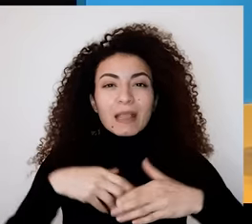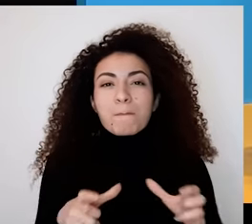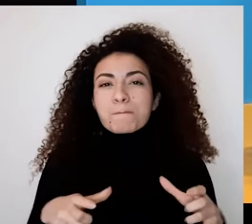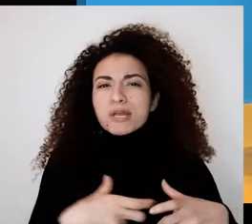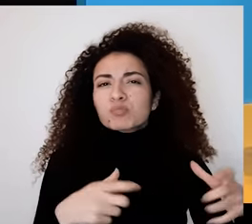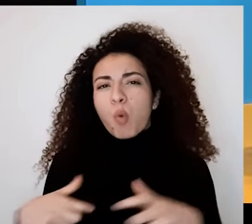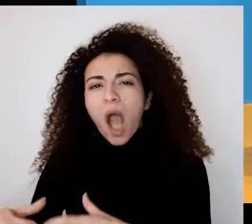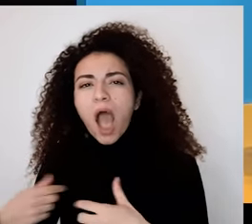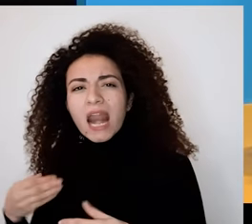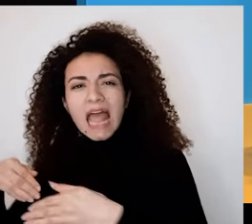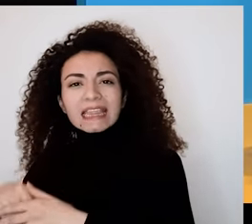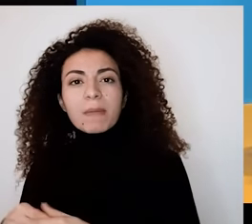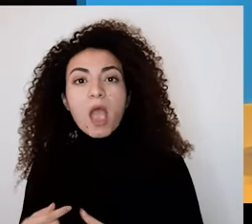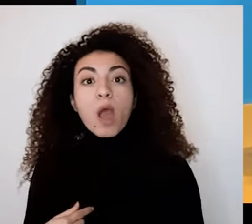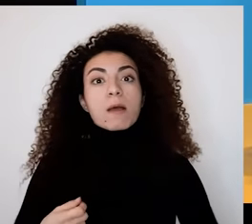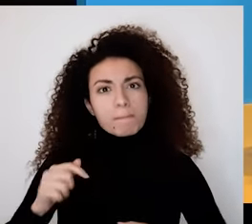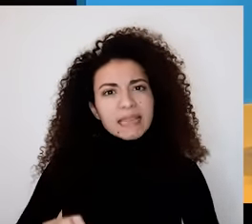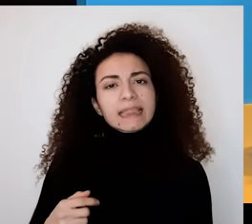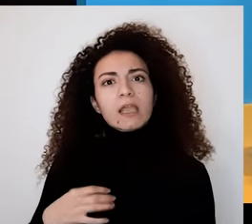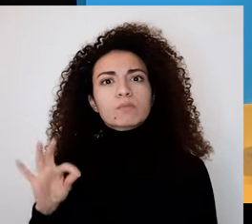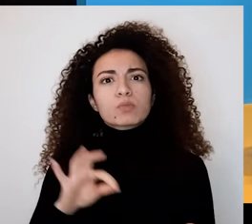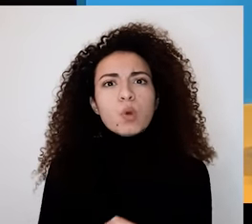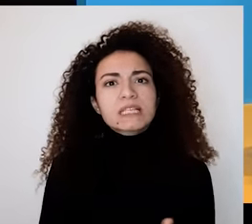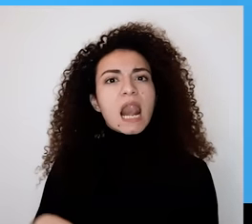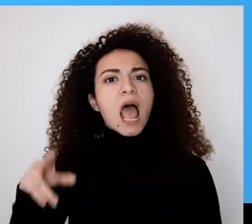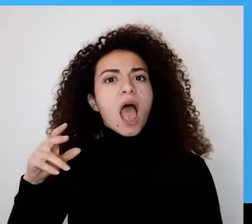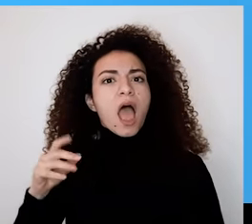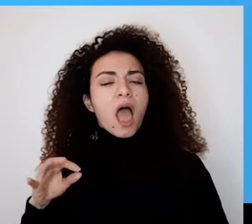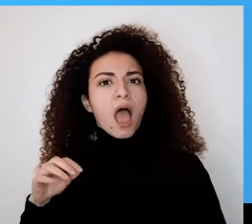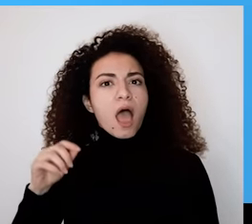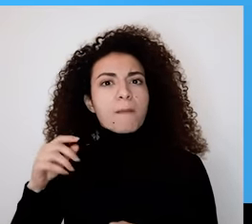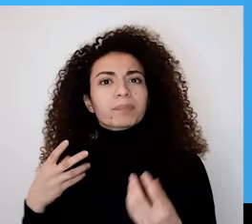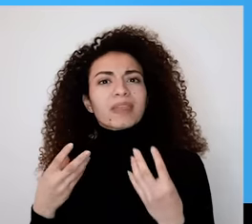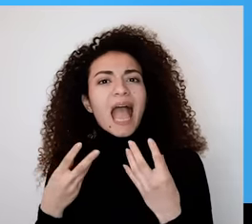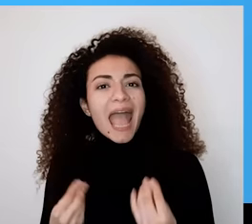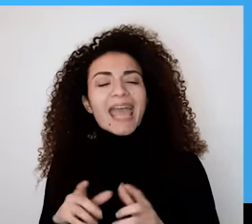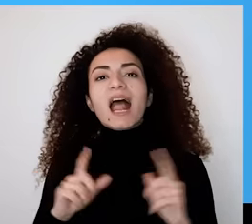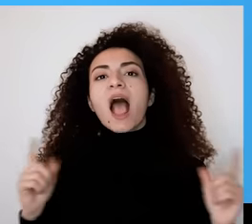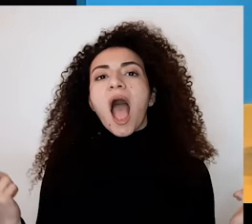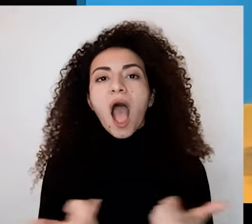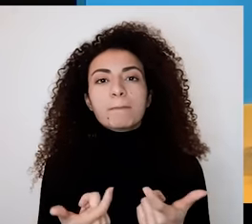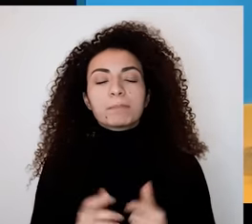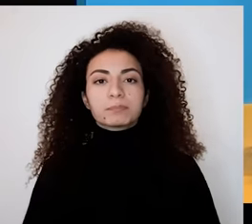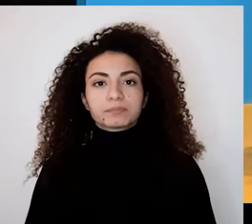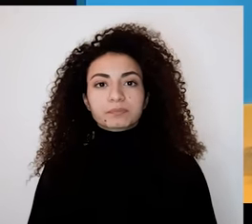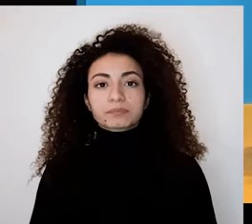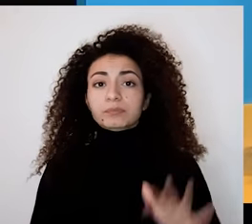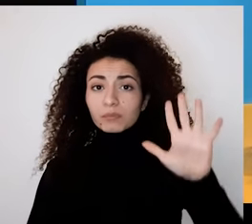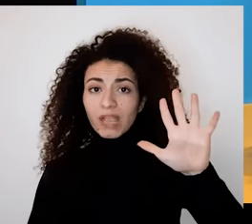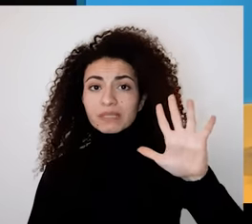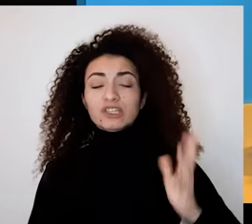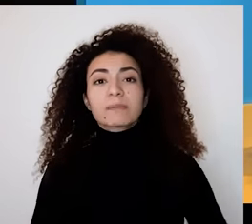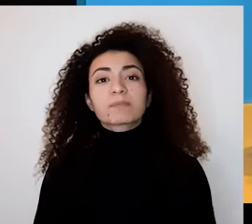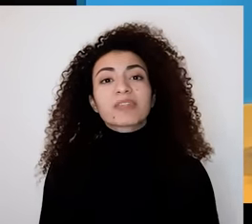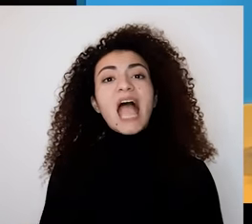أوسع من الذات والرغبة بالمساهمة بتحقيق أمور غالباً هدفها الخير العام خامساً